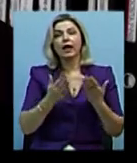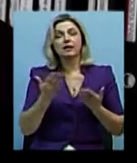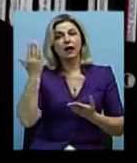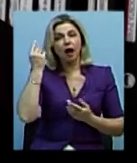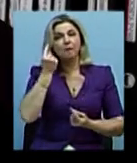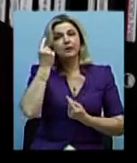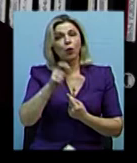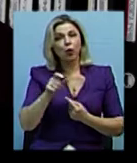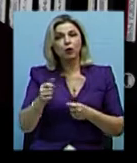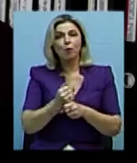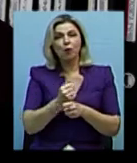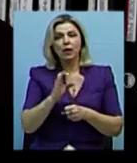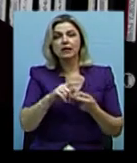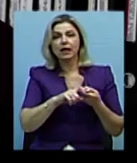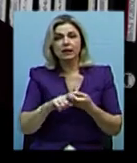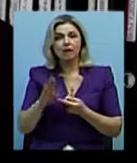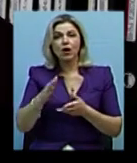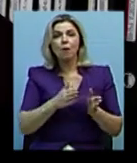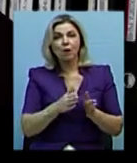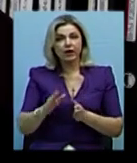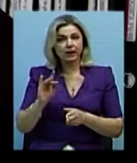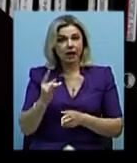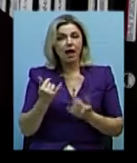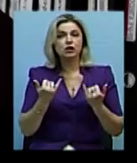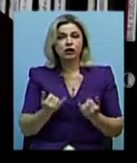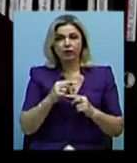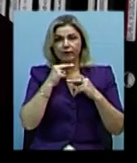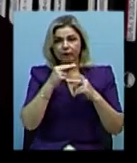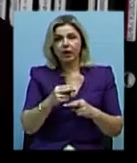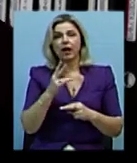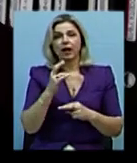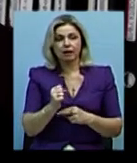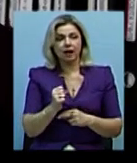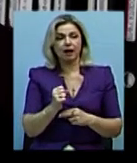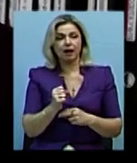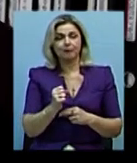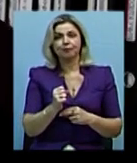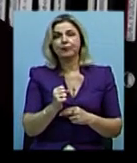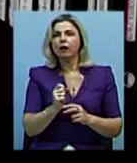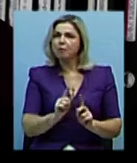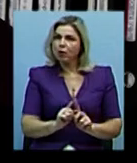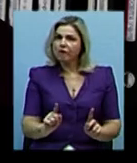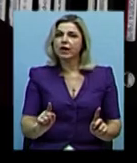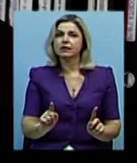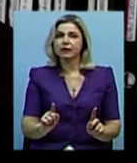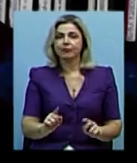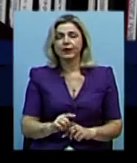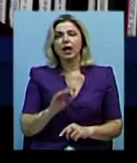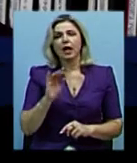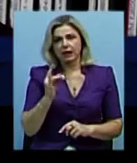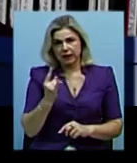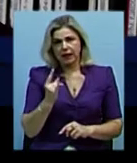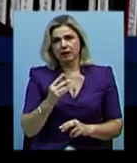психологи боролися з наслідками у поведінці дитини, то сьогодні акцент на превенції. Дитина в полі зору і